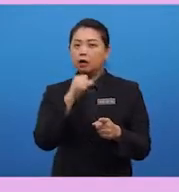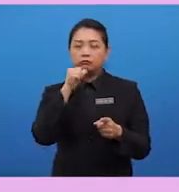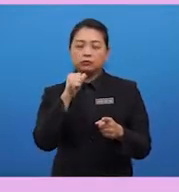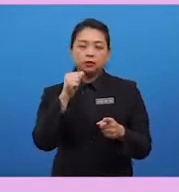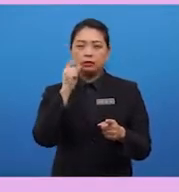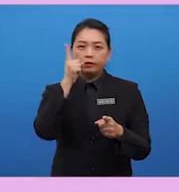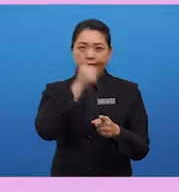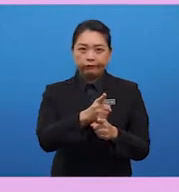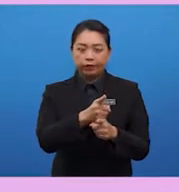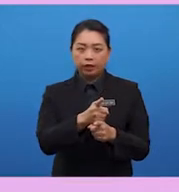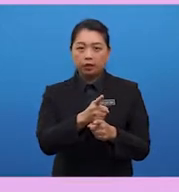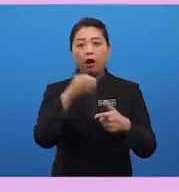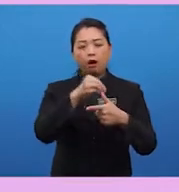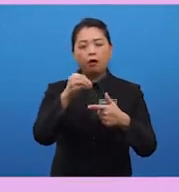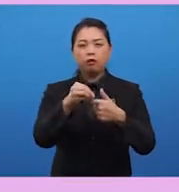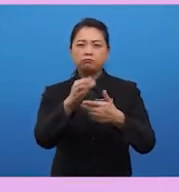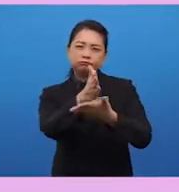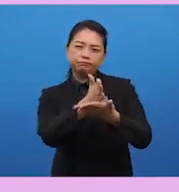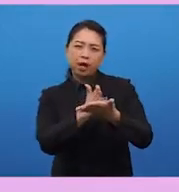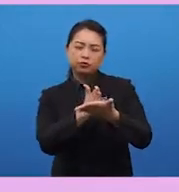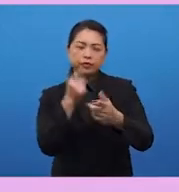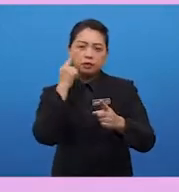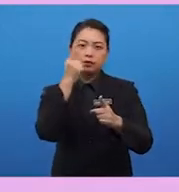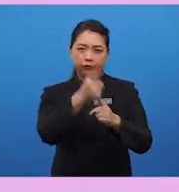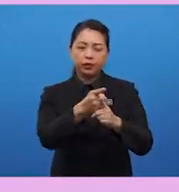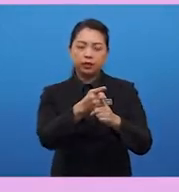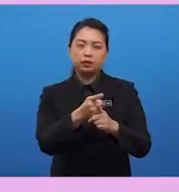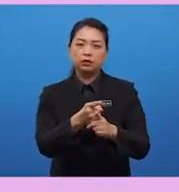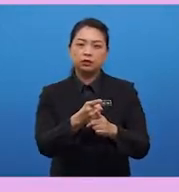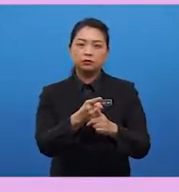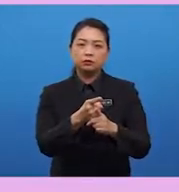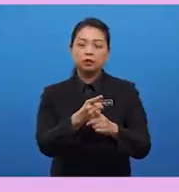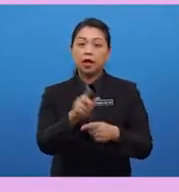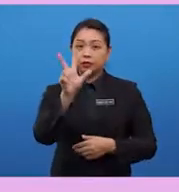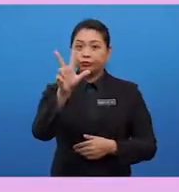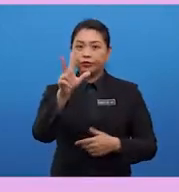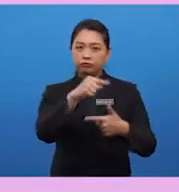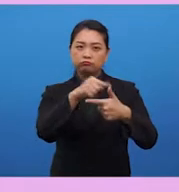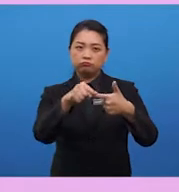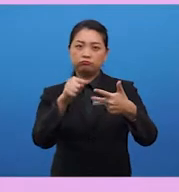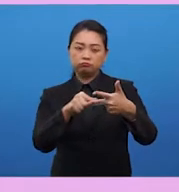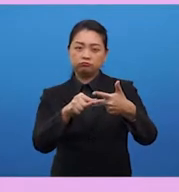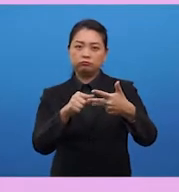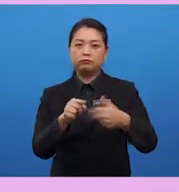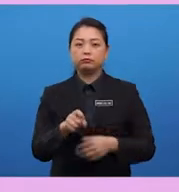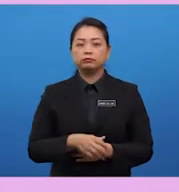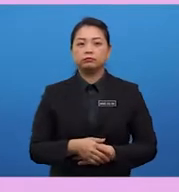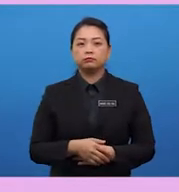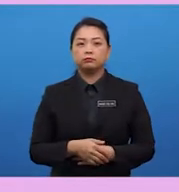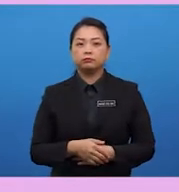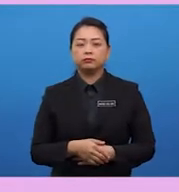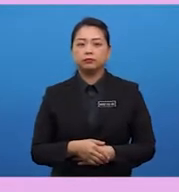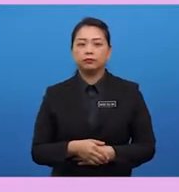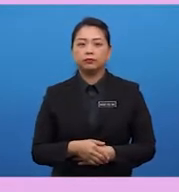or partially agree. Now, these are the three stance that you could take. In your